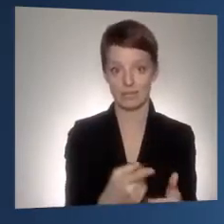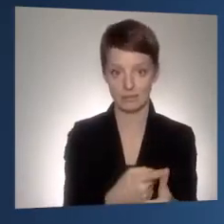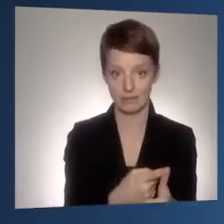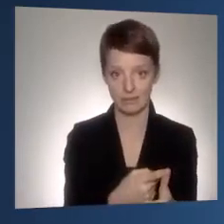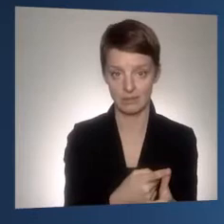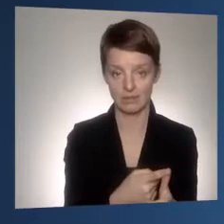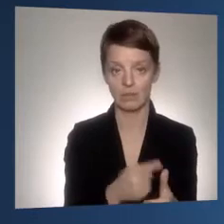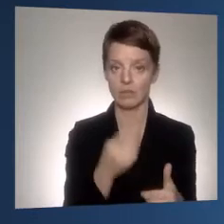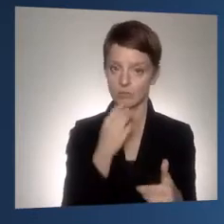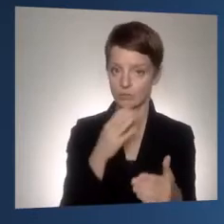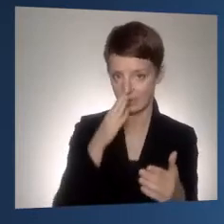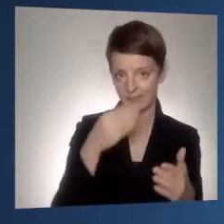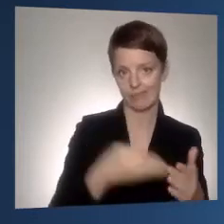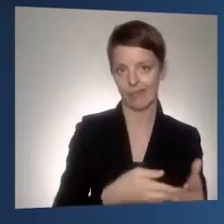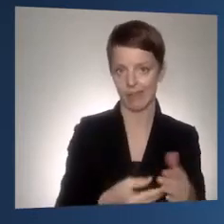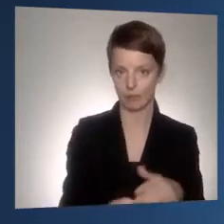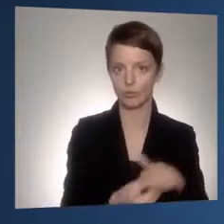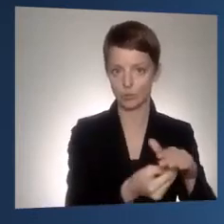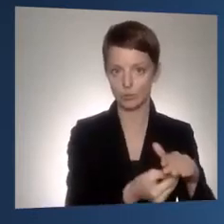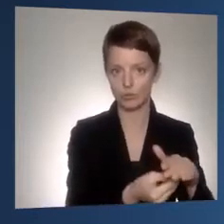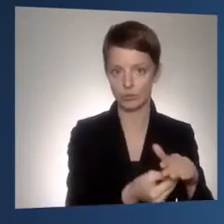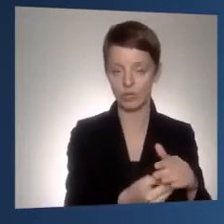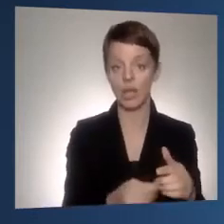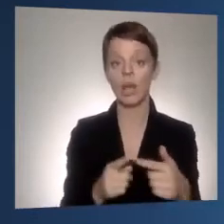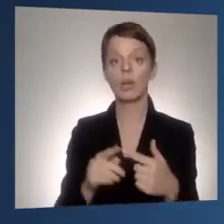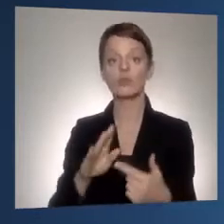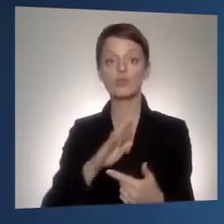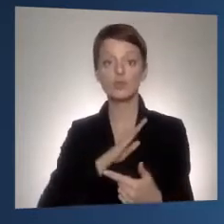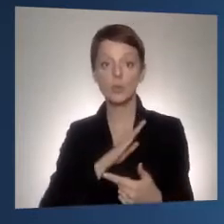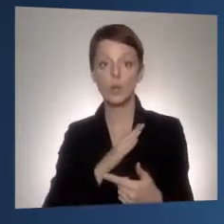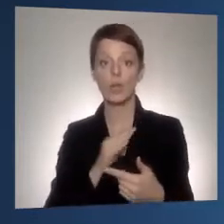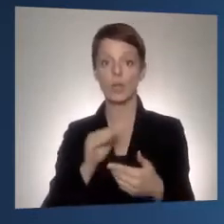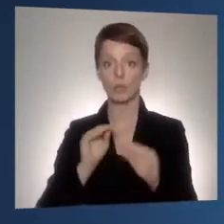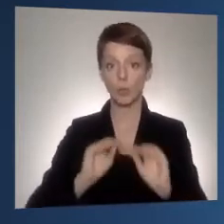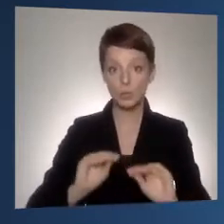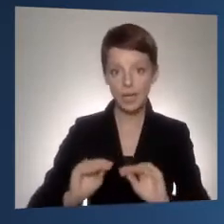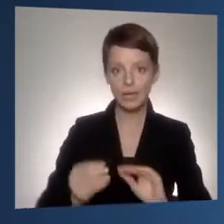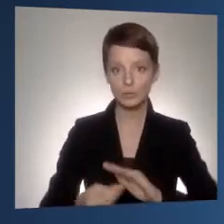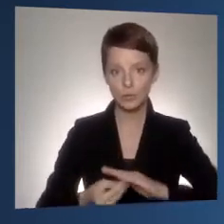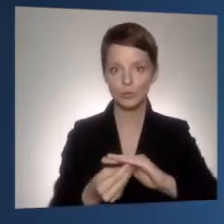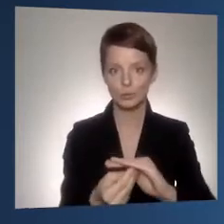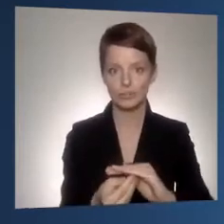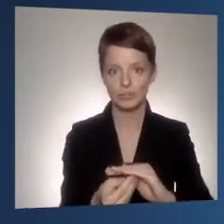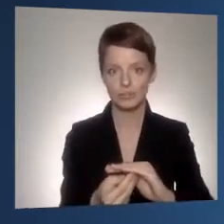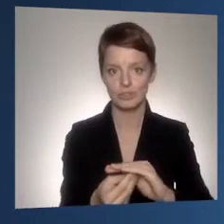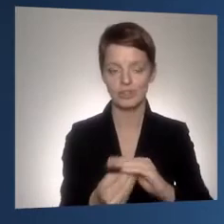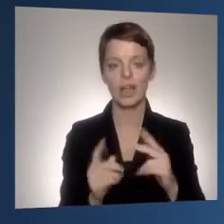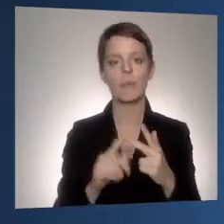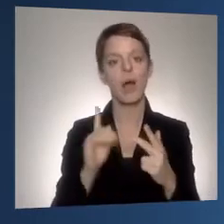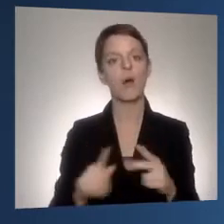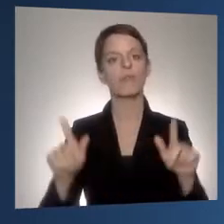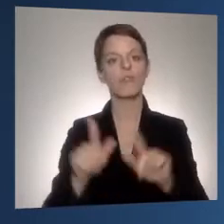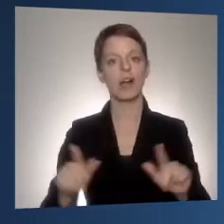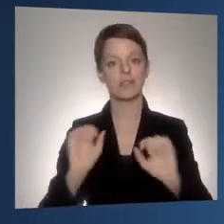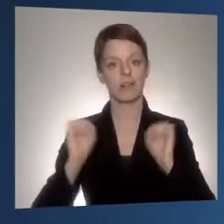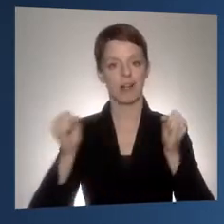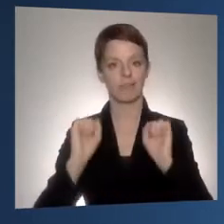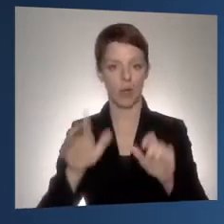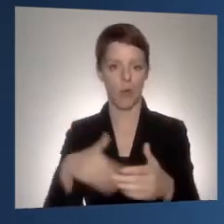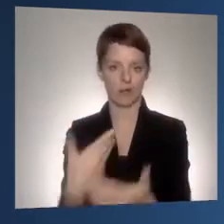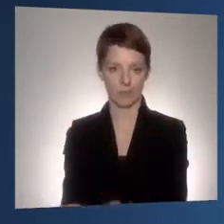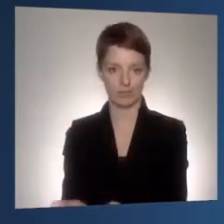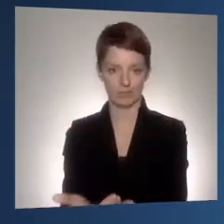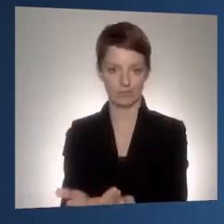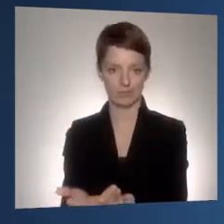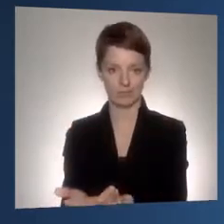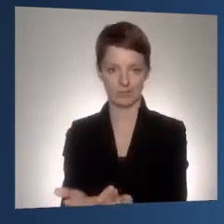unterstützen, in der Schule, im Unterricht. Aber Sie bieten auch Freizeitaktivitäten an. Und